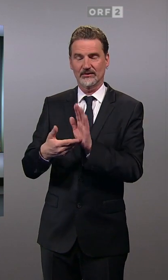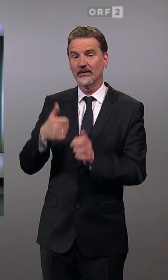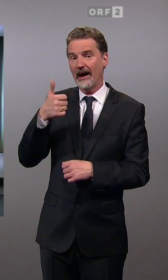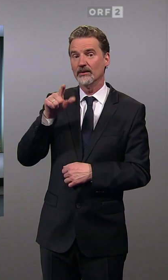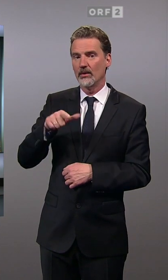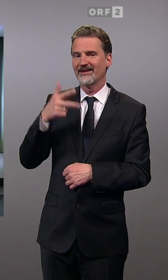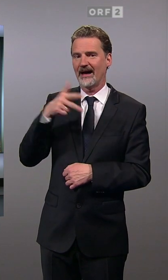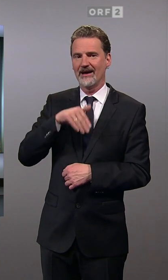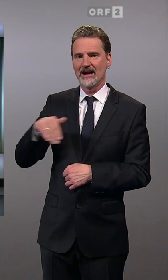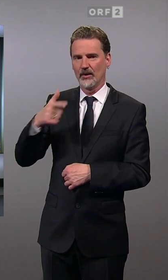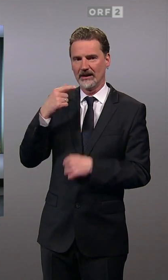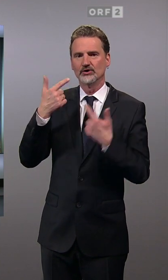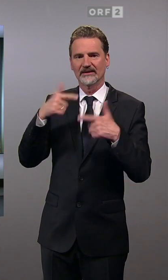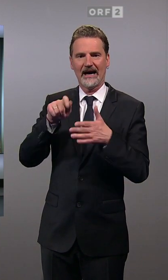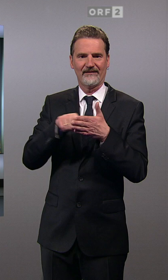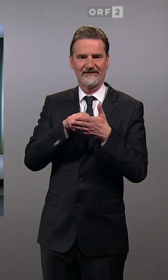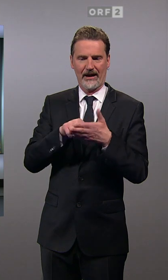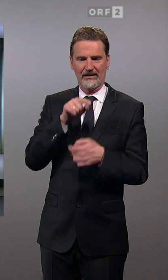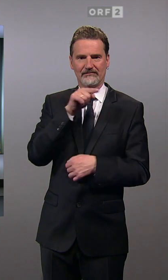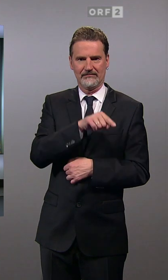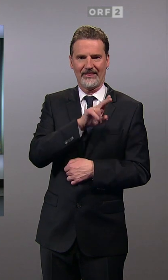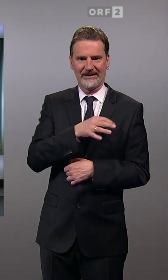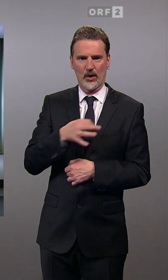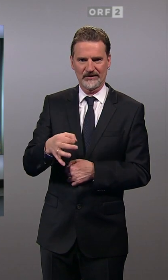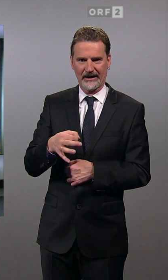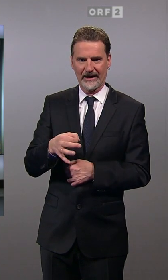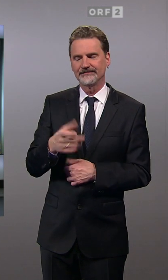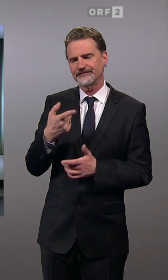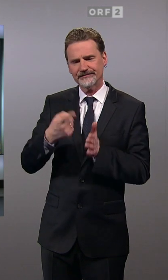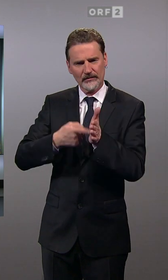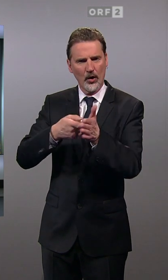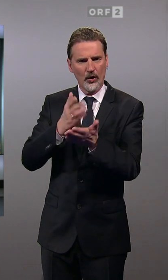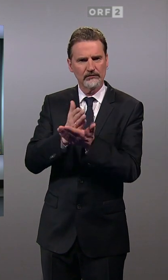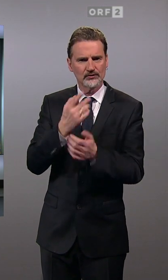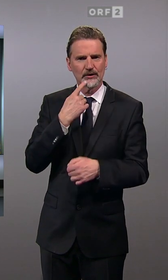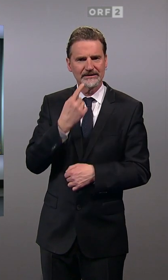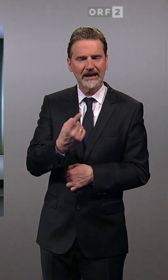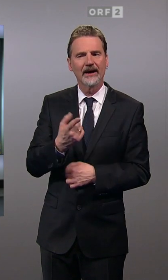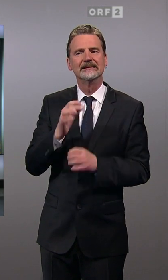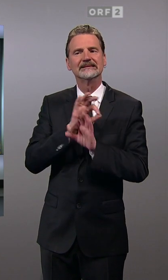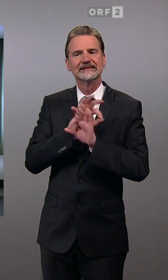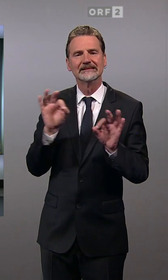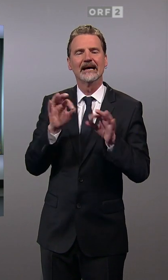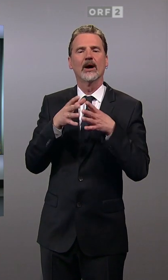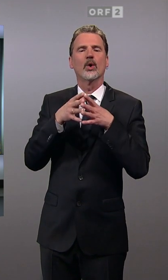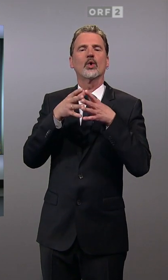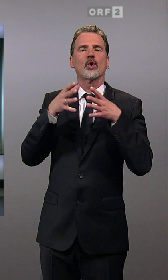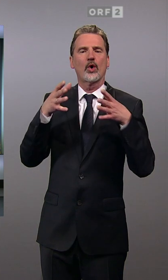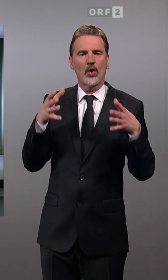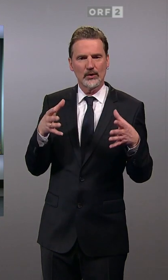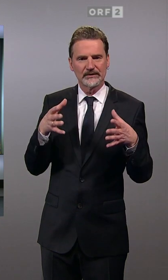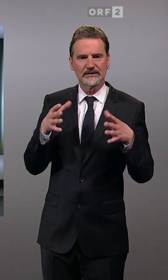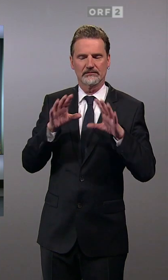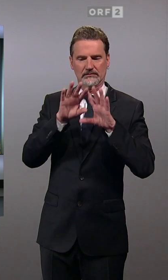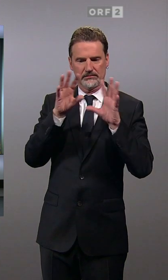wählen. Sie sind heute in Niederösterreich wahlberechtigt und wie schon oft angesprochen, eben eine sehr große Grundgesamtheit. Daher auch